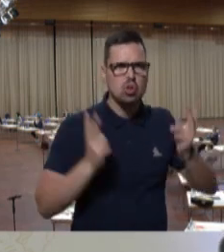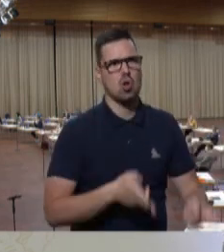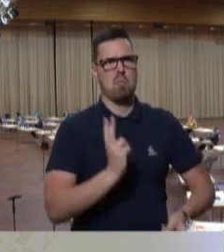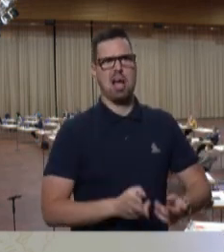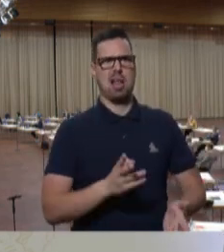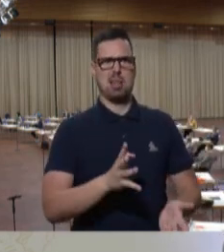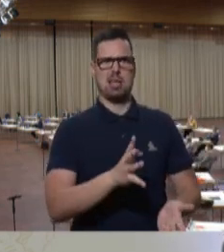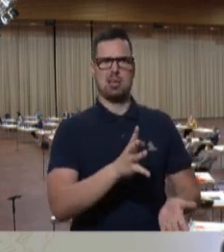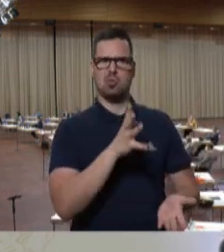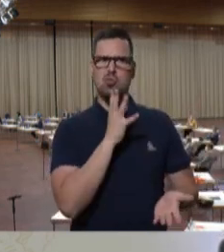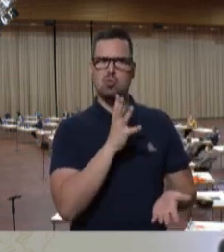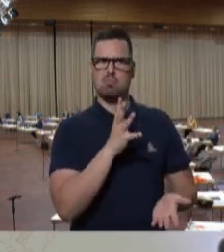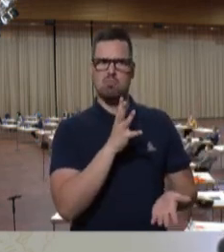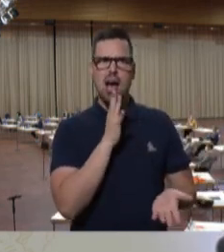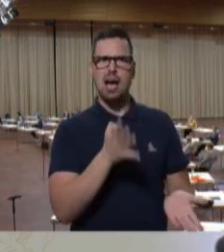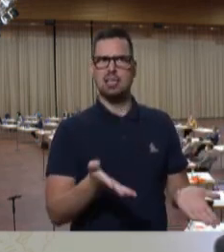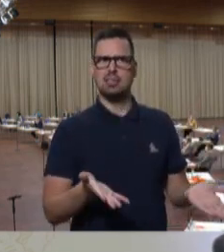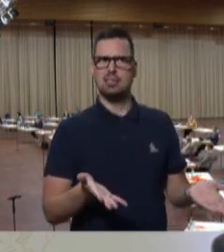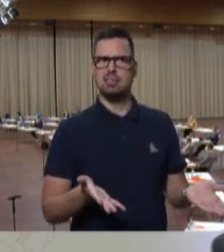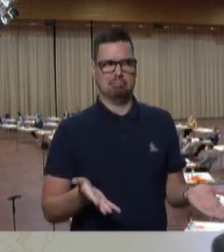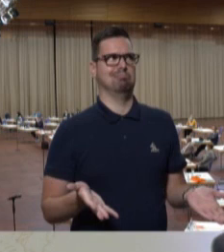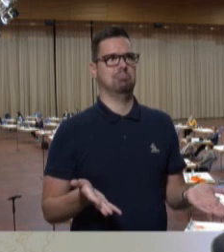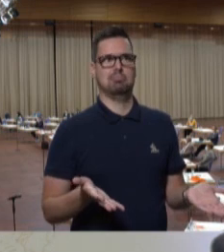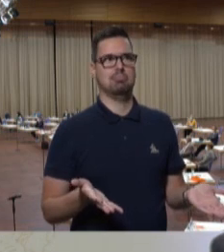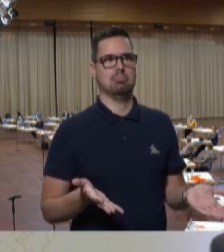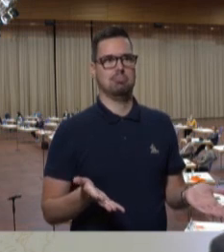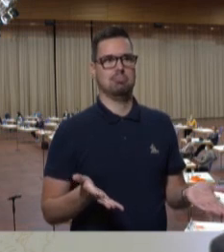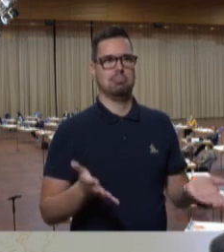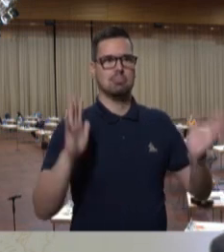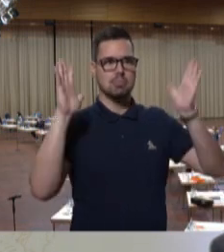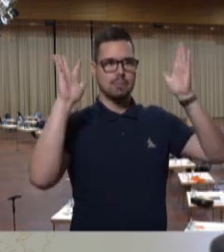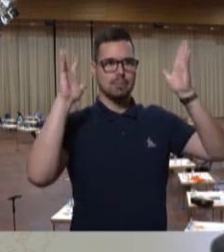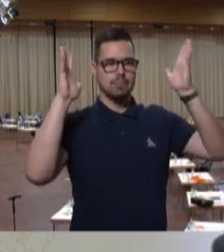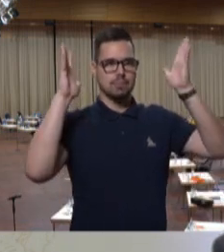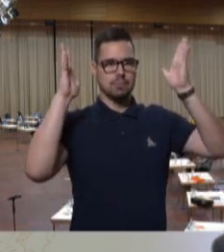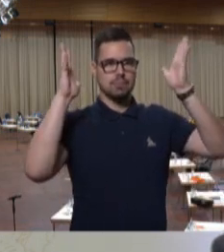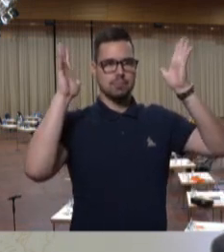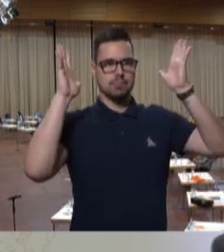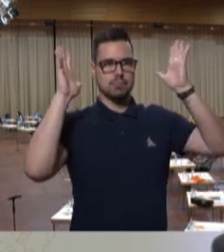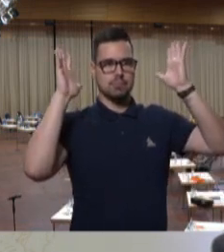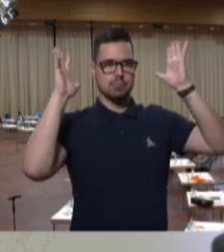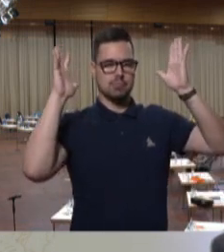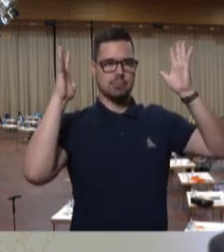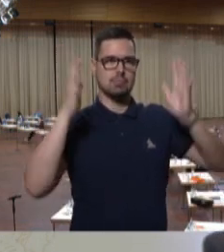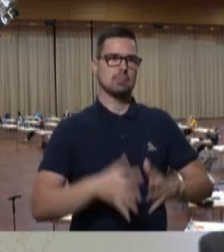wertschätzende, gendergerechte Sprache. Es gibt überhaupt keinen sinnvollen Grund, das zu verbieten.